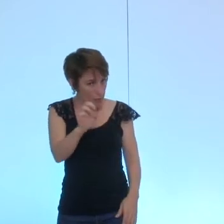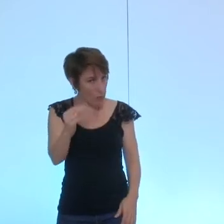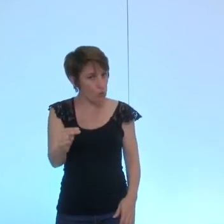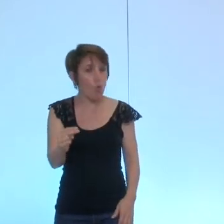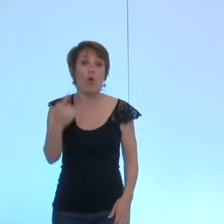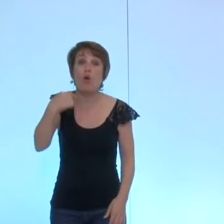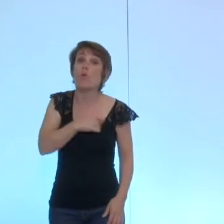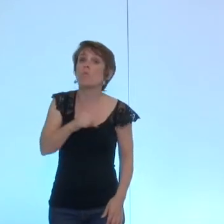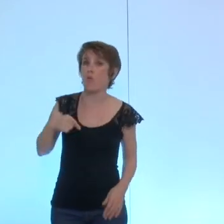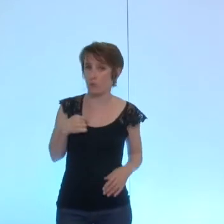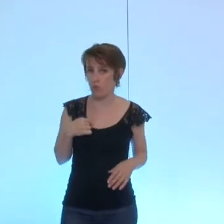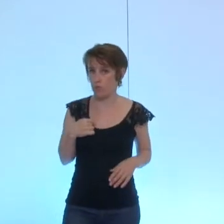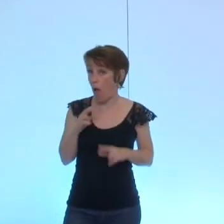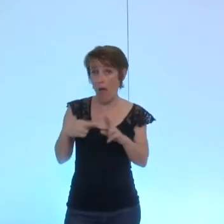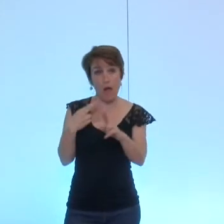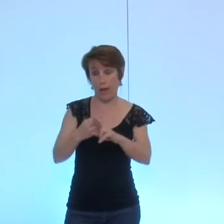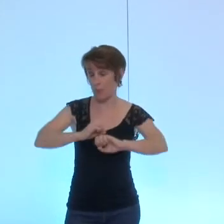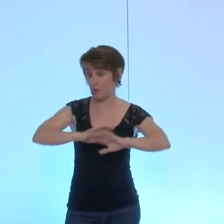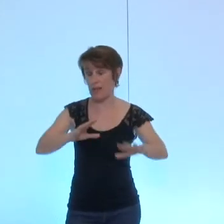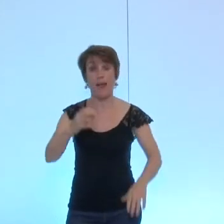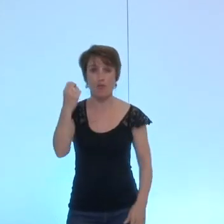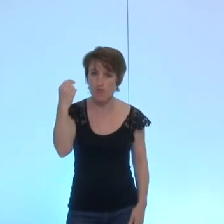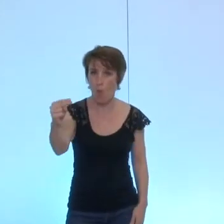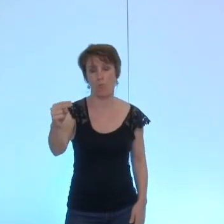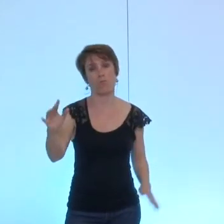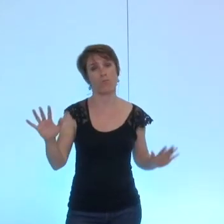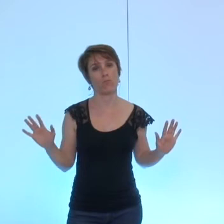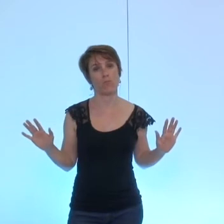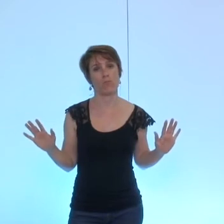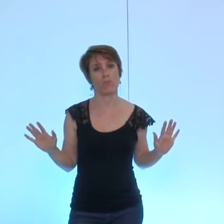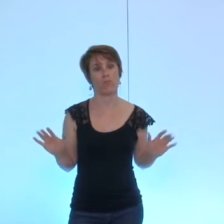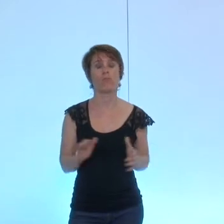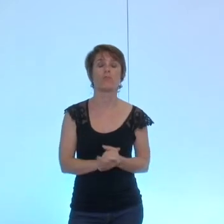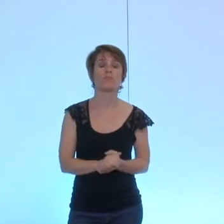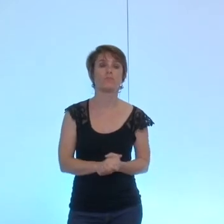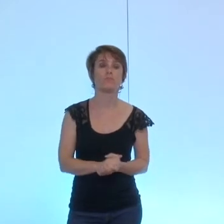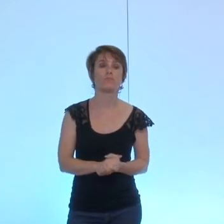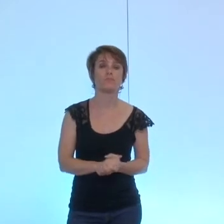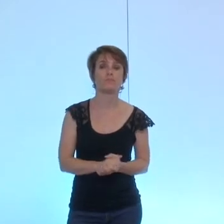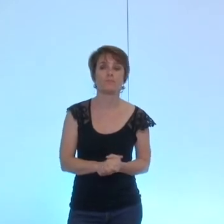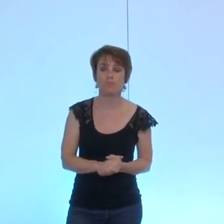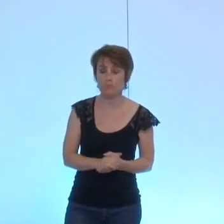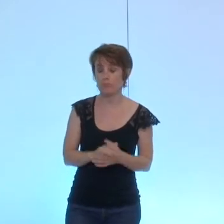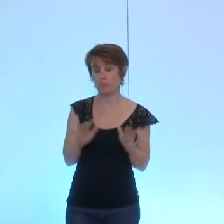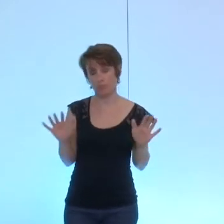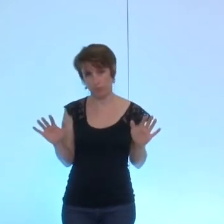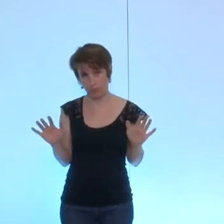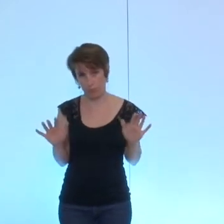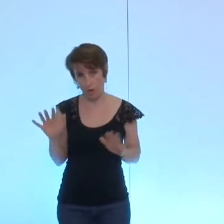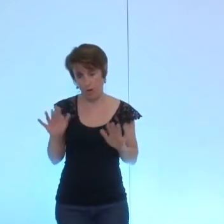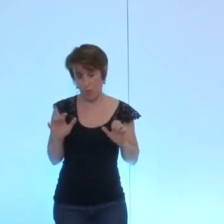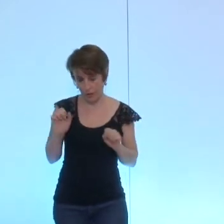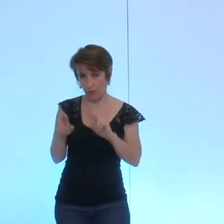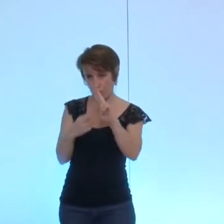notre part la réponse est claire c'est non alors peut-être que je peux me répondre dans ce cadre là